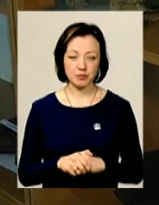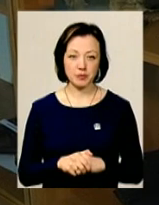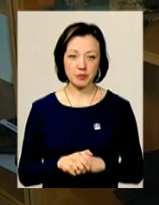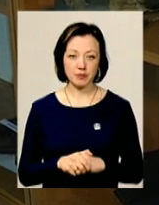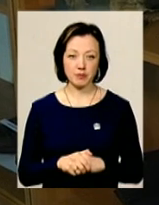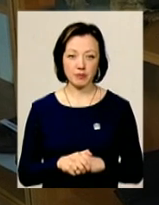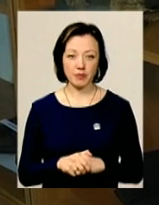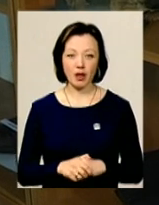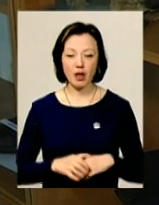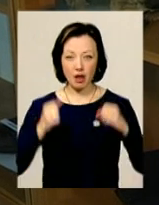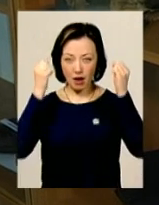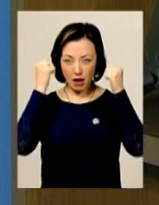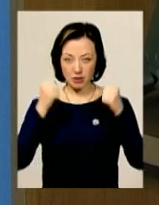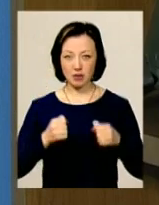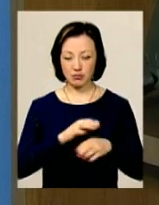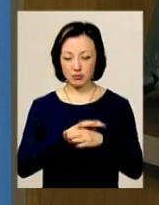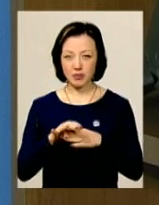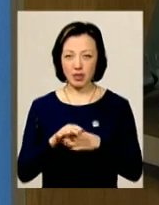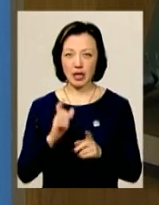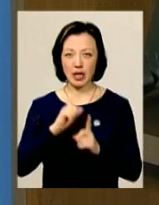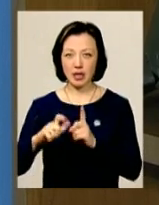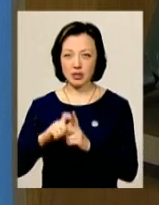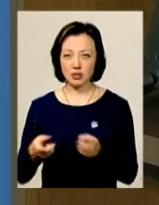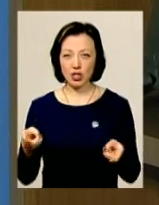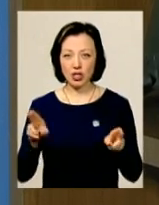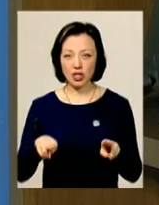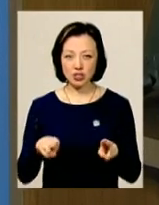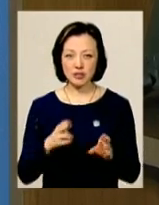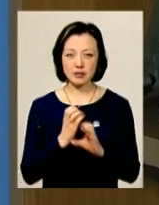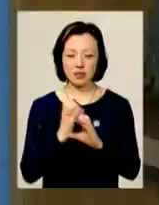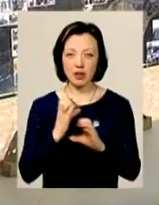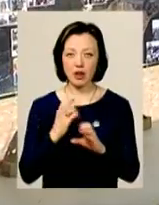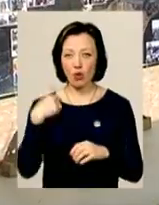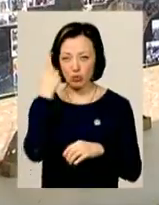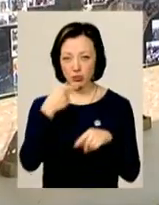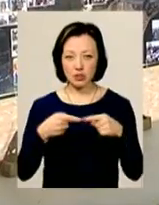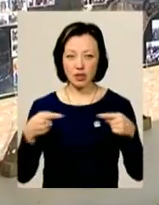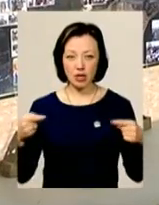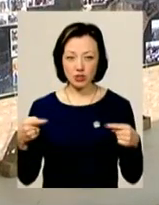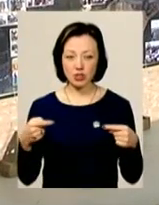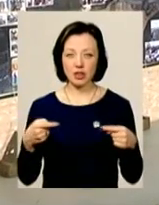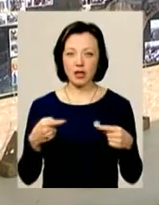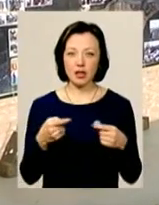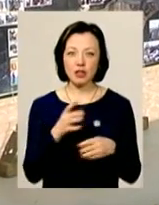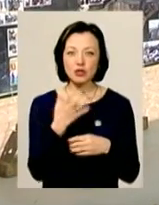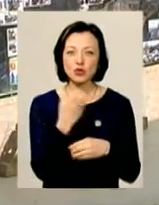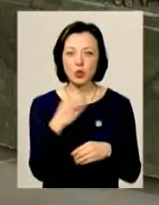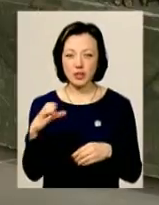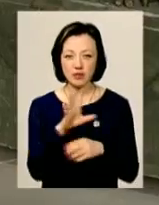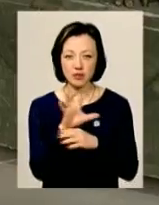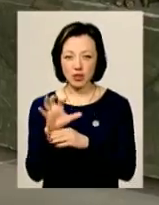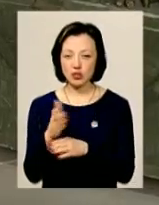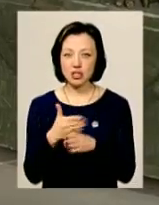Казки, як решето, гільци, рештки снарядів, особисті речі воїнів, опалені прапори та шеврони і сотні світлин – це лише